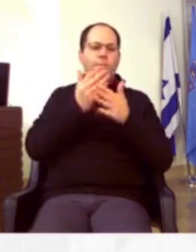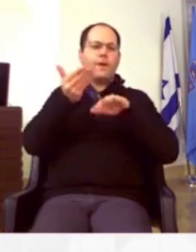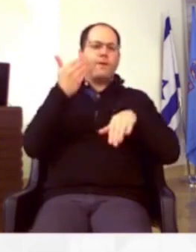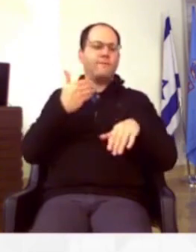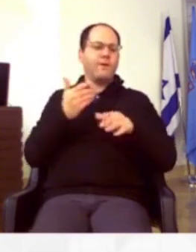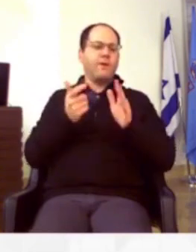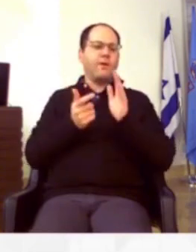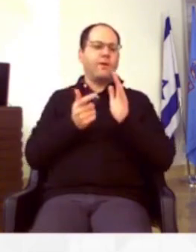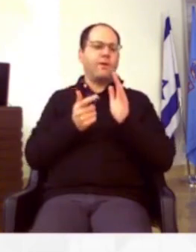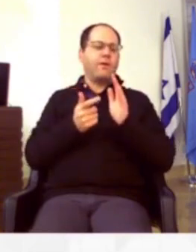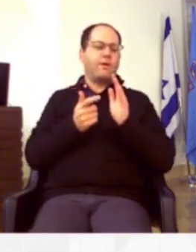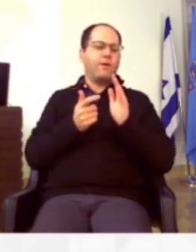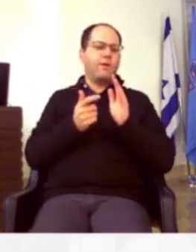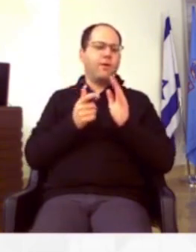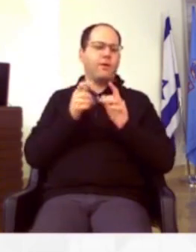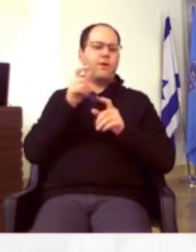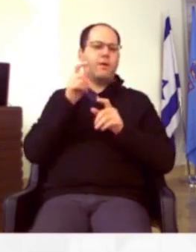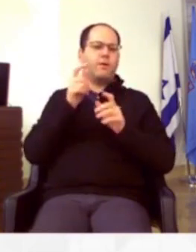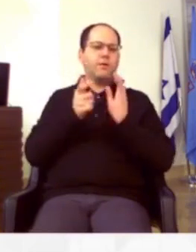ההבילים.